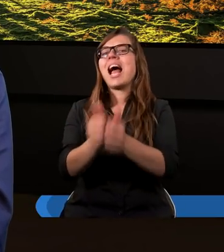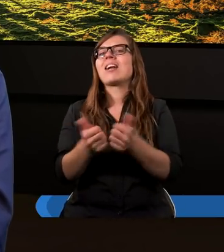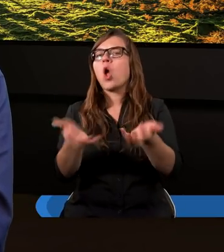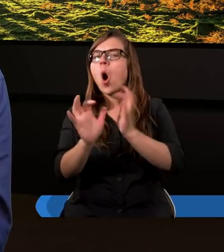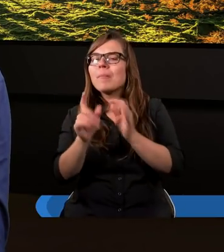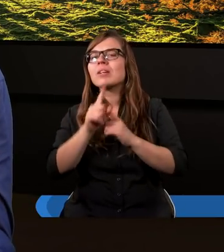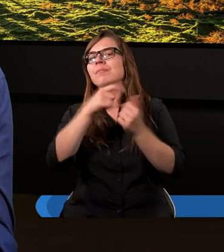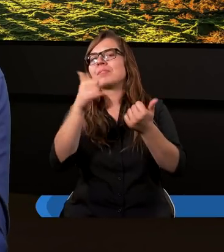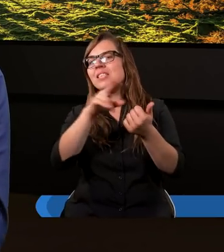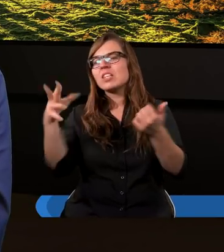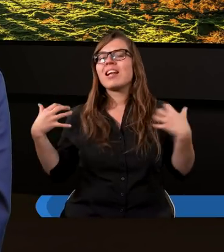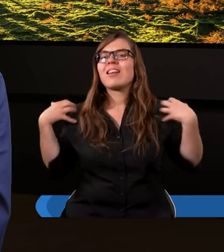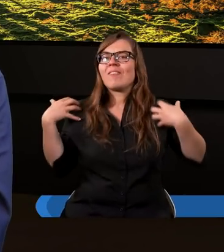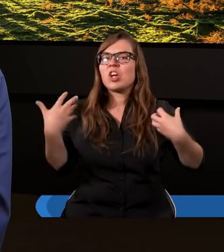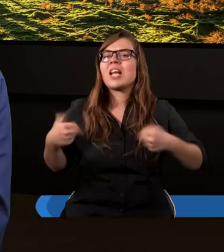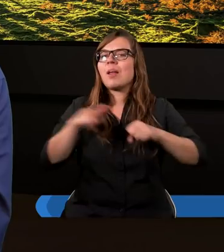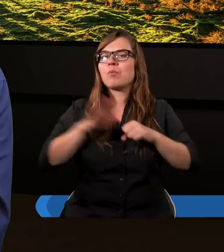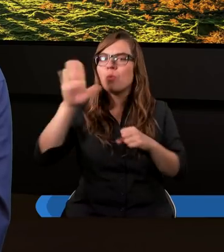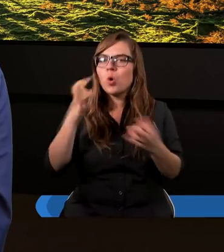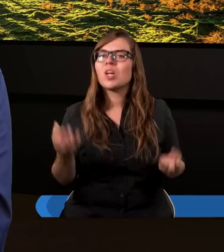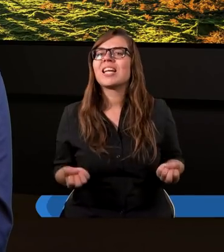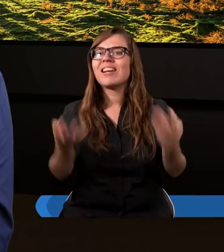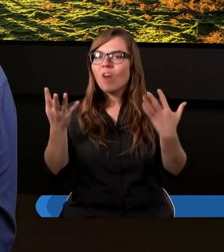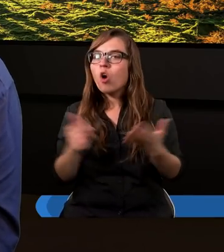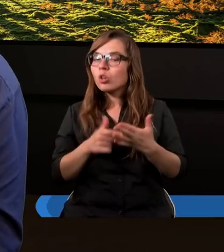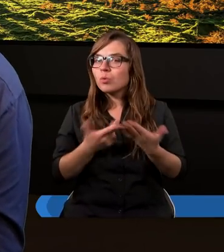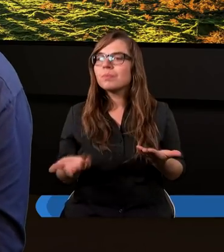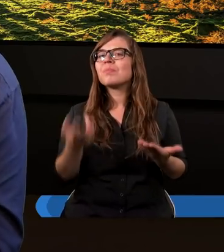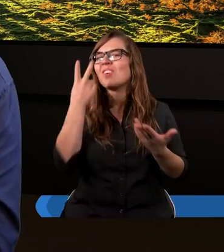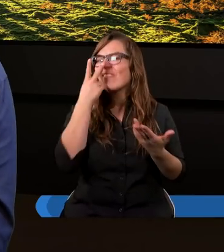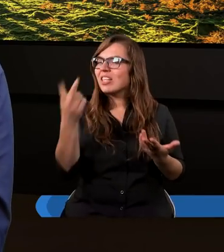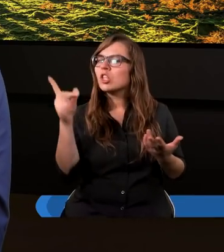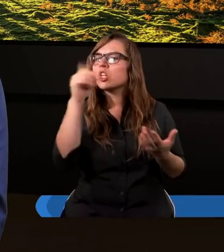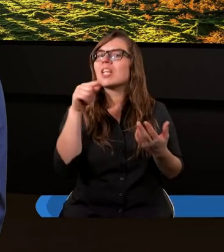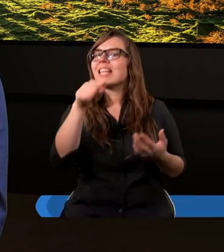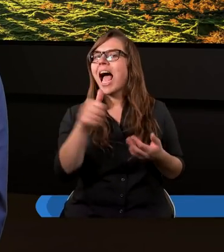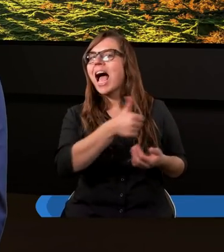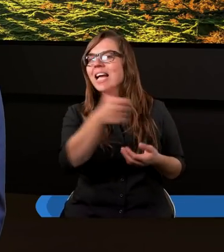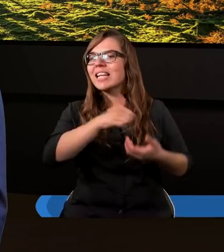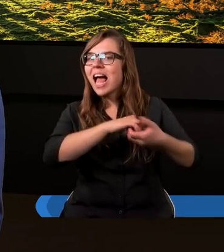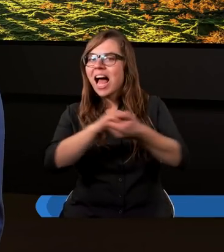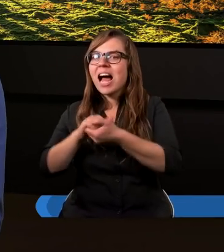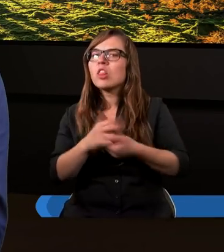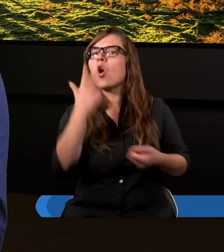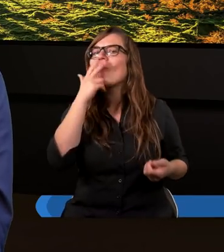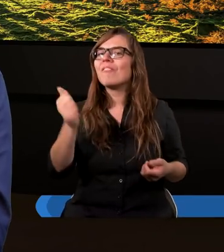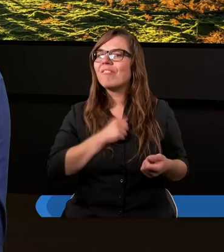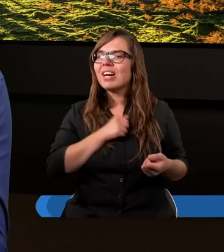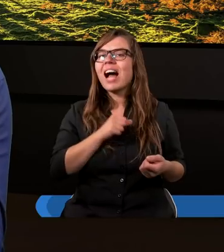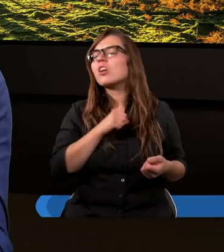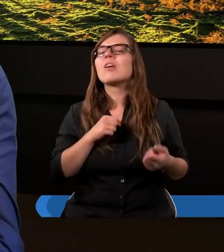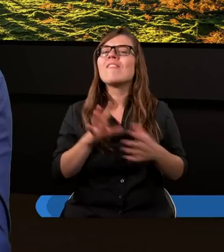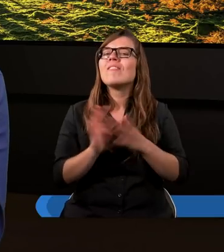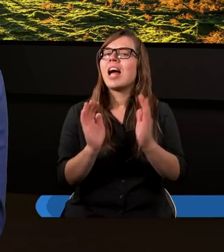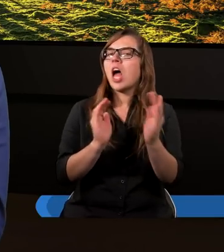zwierzętami, które Pan Bóg stworzył. Więc widzimy, że ta jedność wyrażała się też w